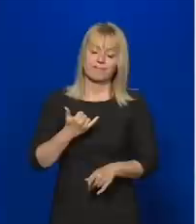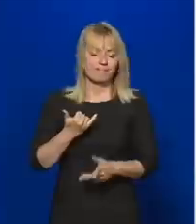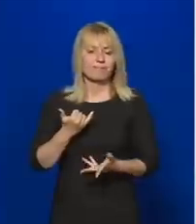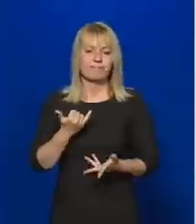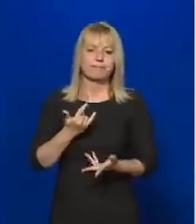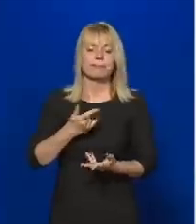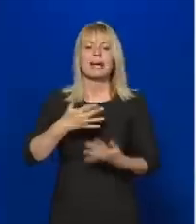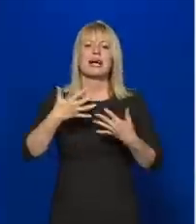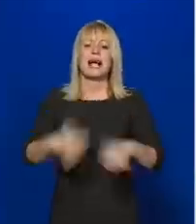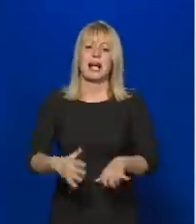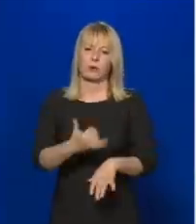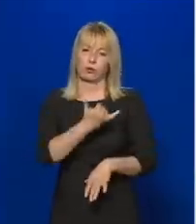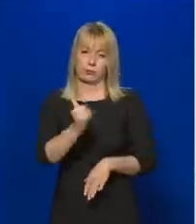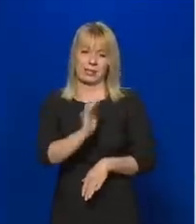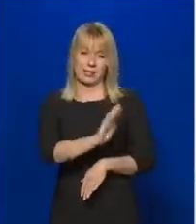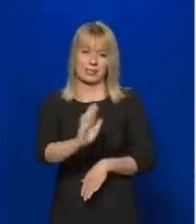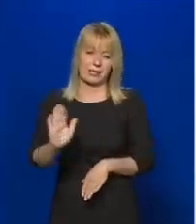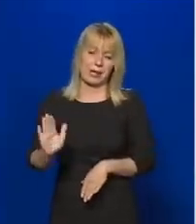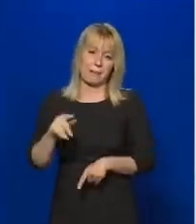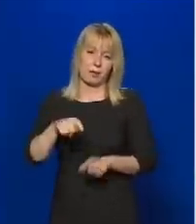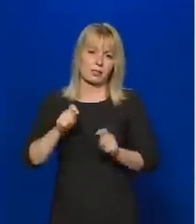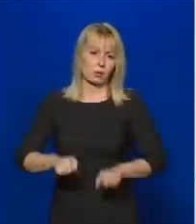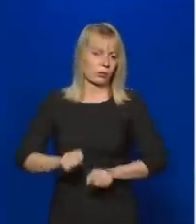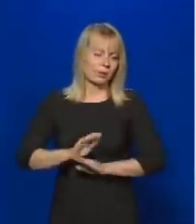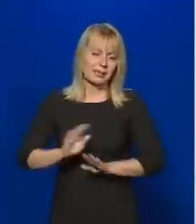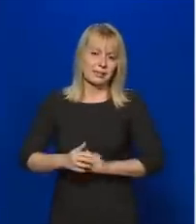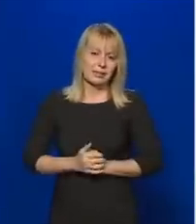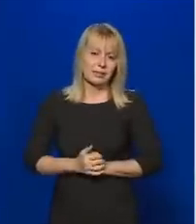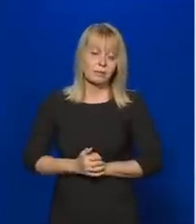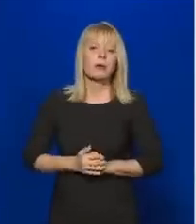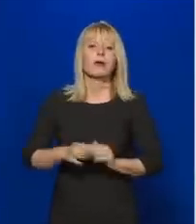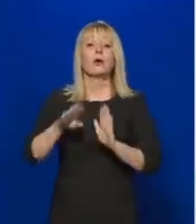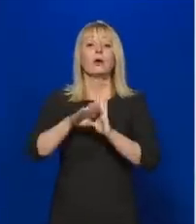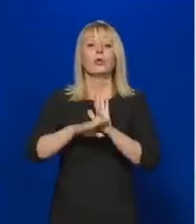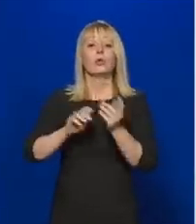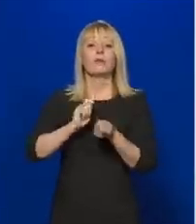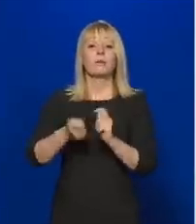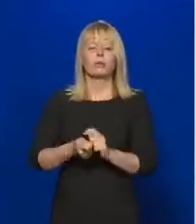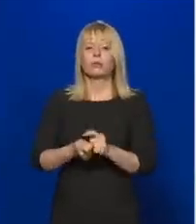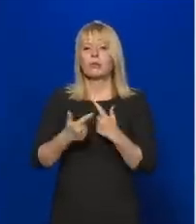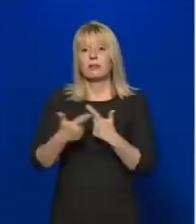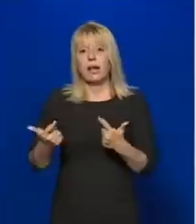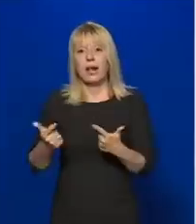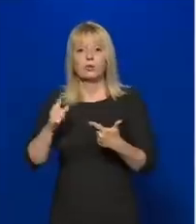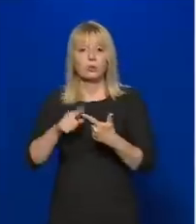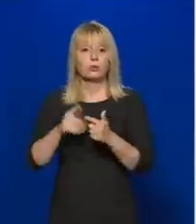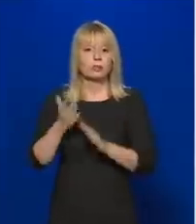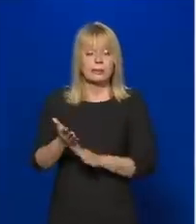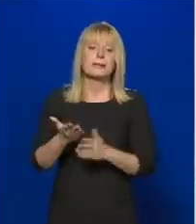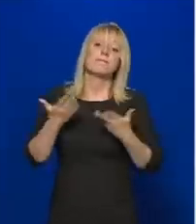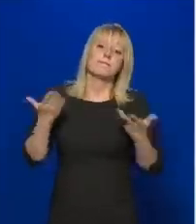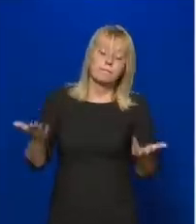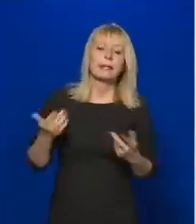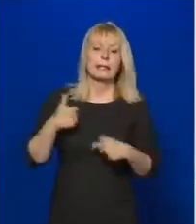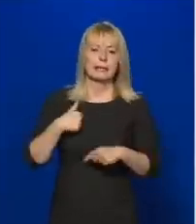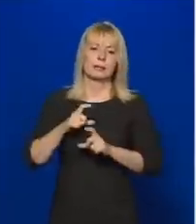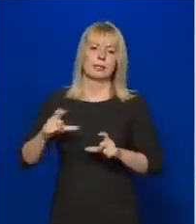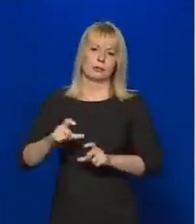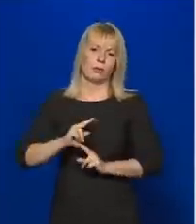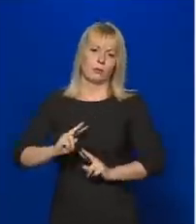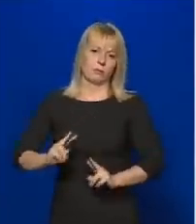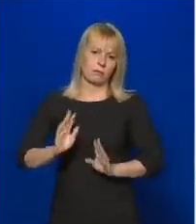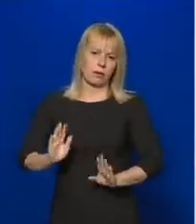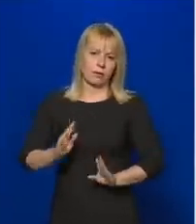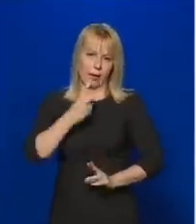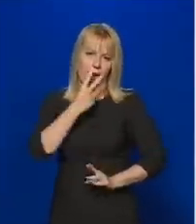káros mindenki számára ez a döntés. Ami a törvénymódostás lehetőségét illeti, természetesen én azt indokoltnak látom, hogy